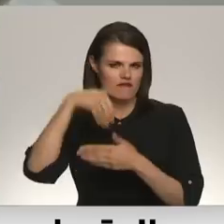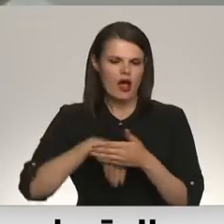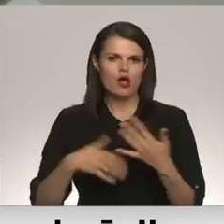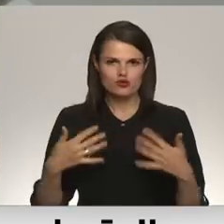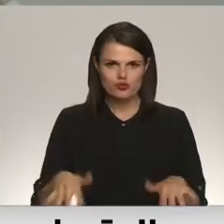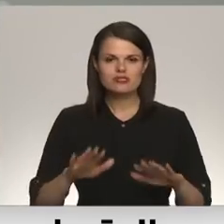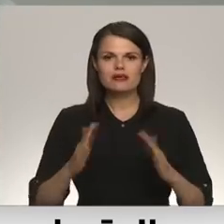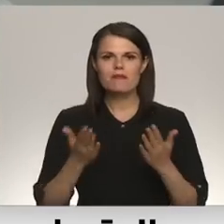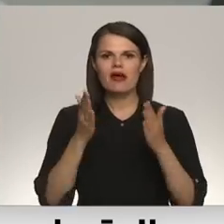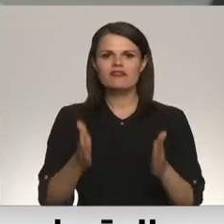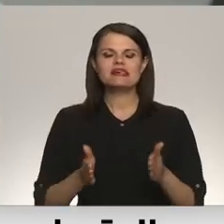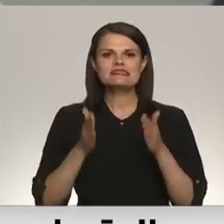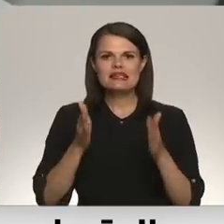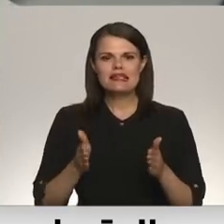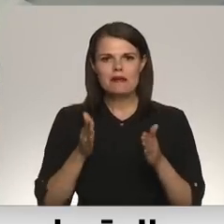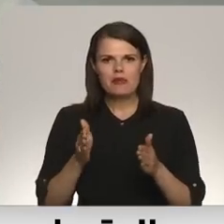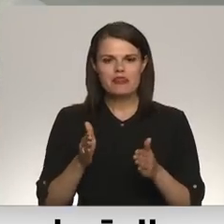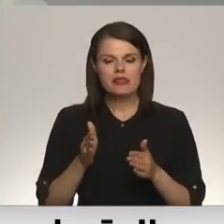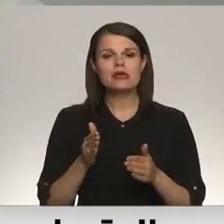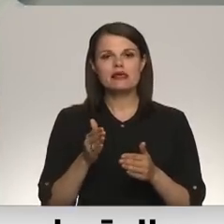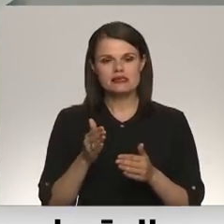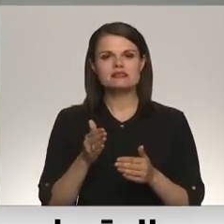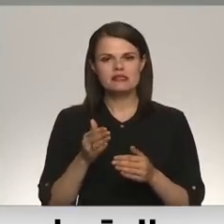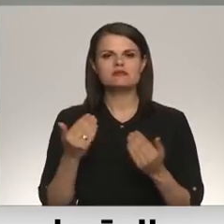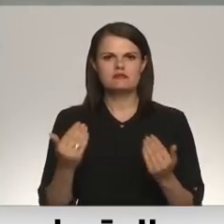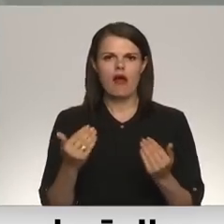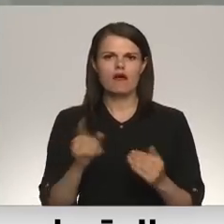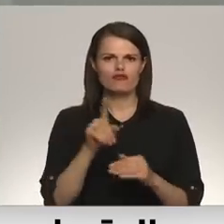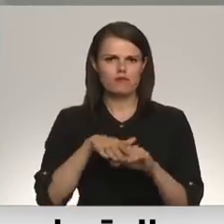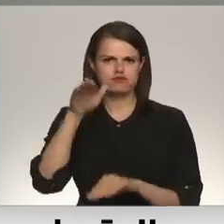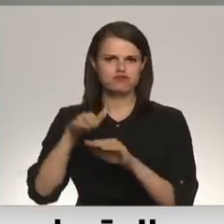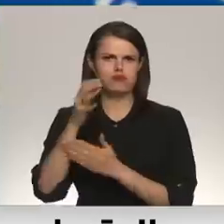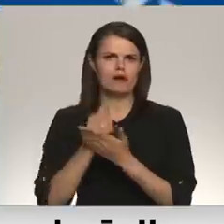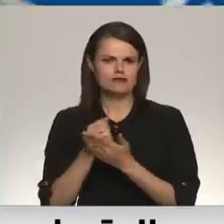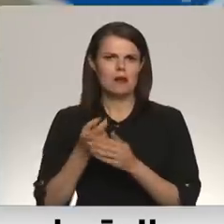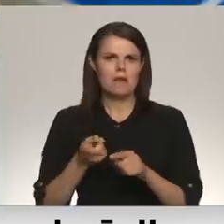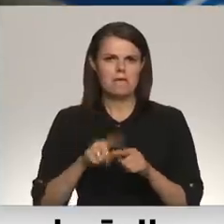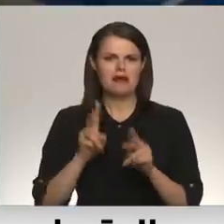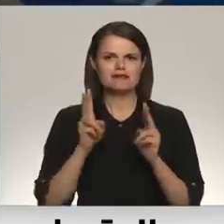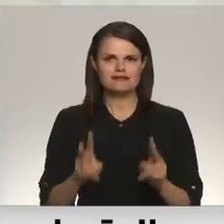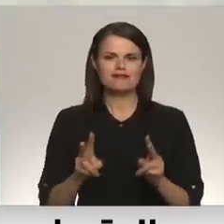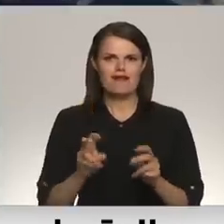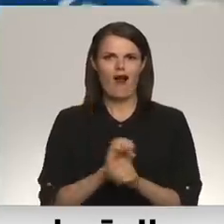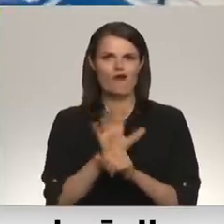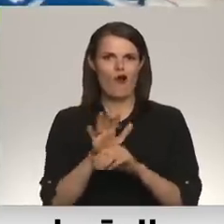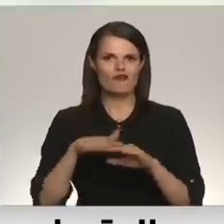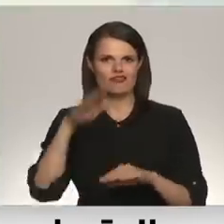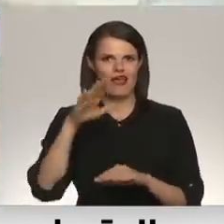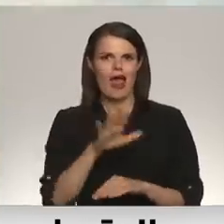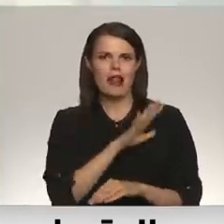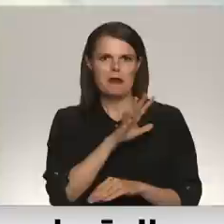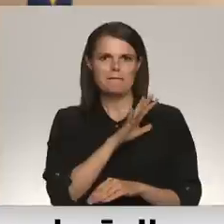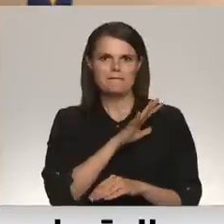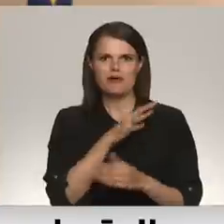slimnīca sveidot pamatīgākas rezerves mudinājusi Covid krīze, kā taisa sākoties trūka individuālo aizsardzības līdzekļu.